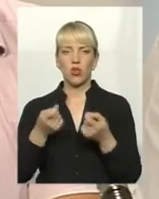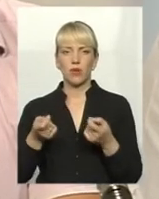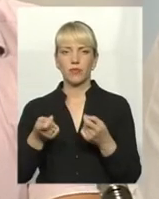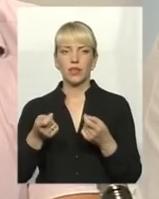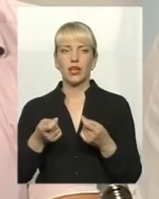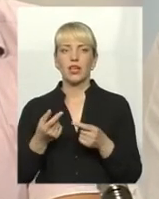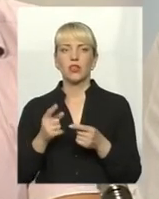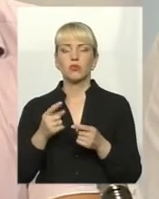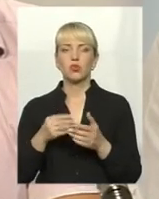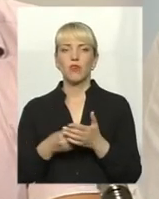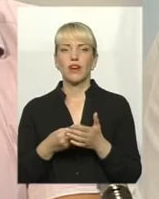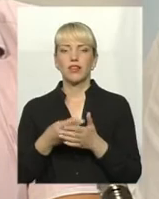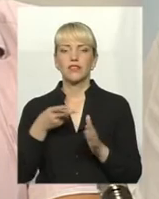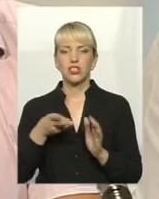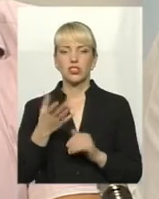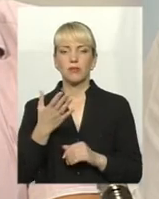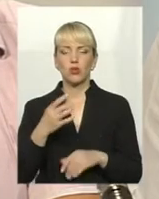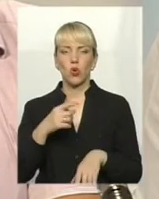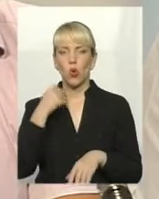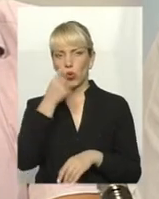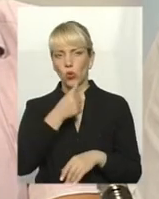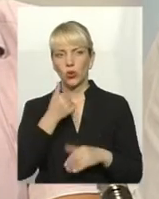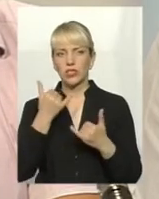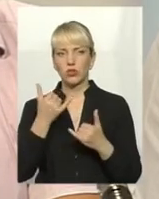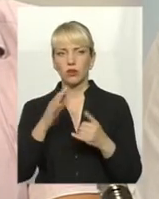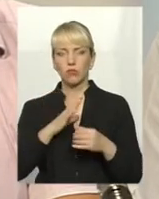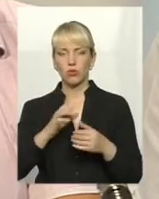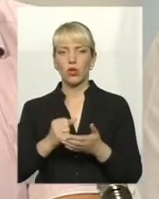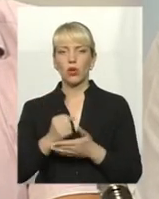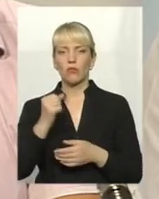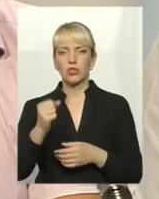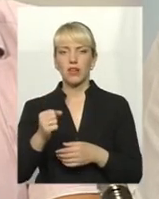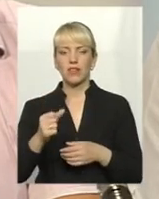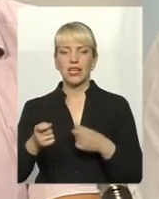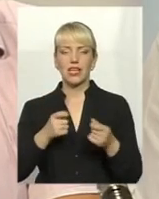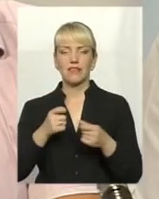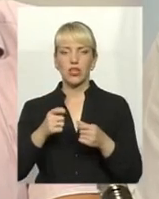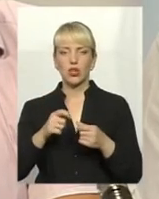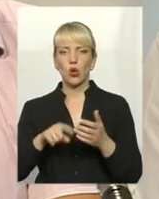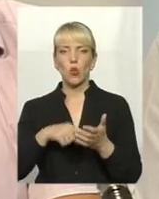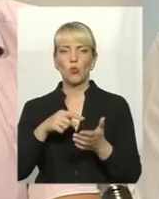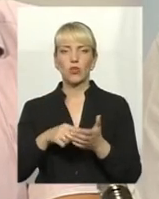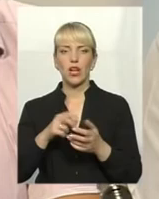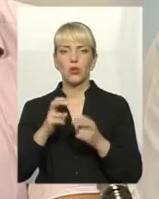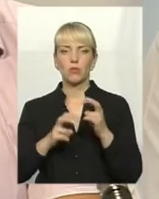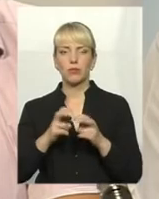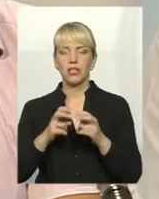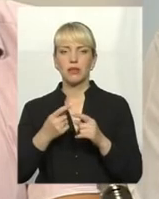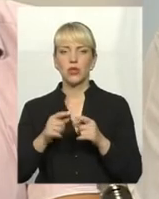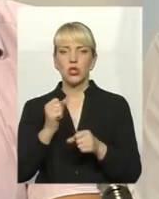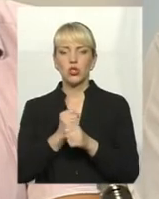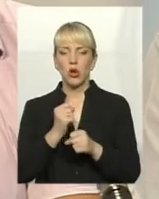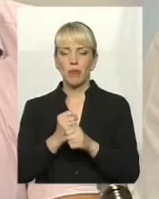того, що тариф 2005 року. Сьогодні було поставлено керівнику комунального підприємства розробити